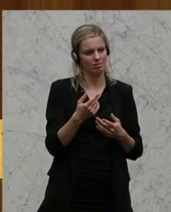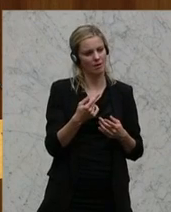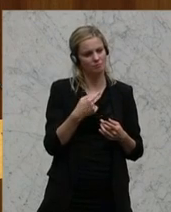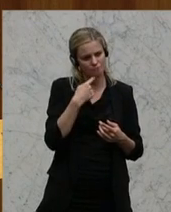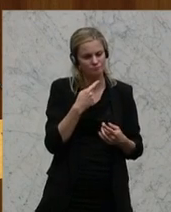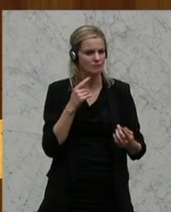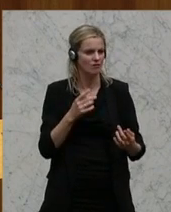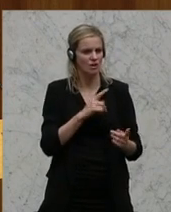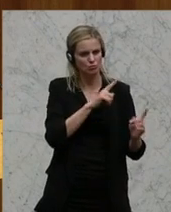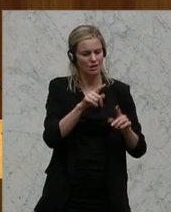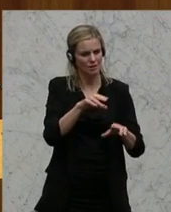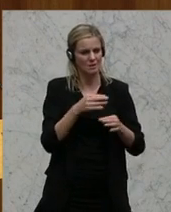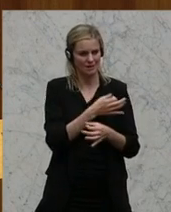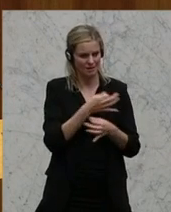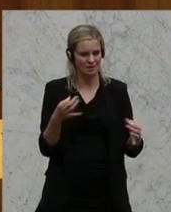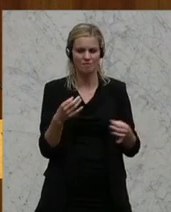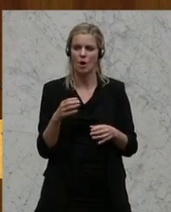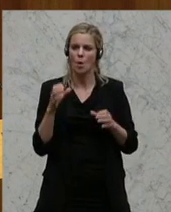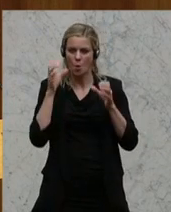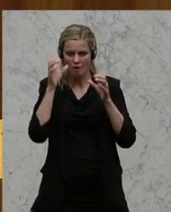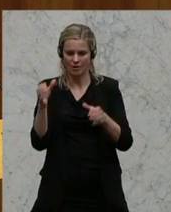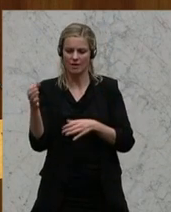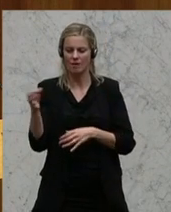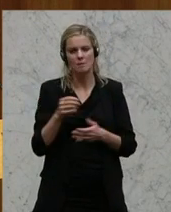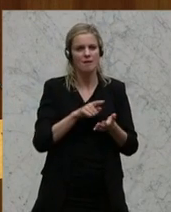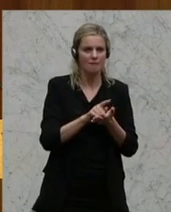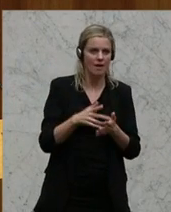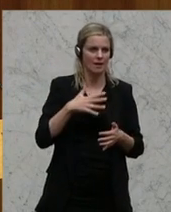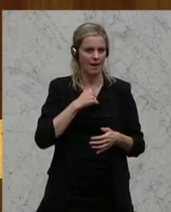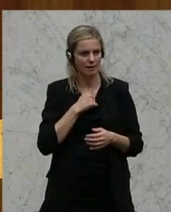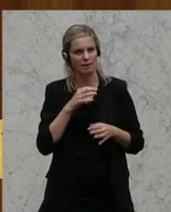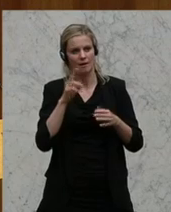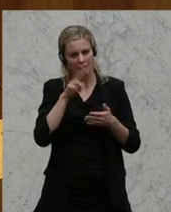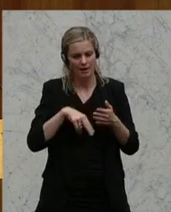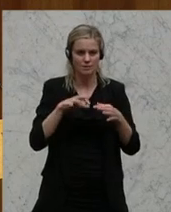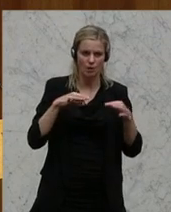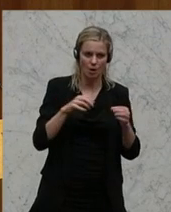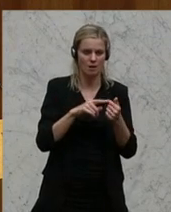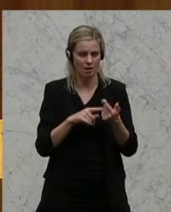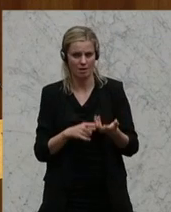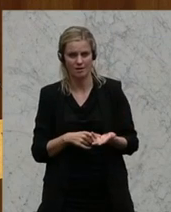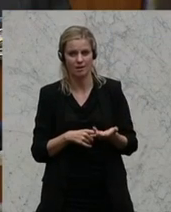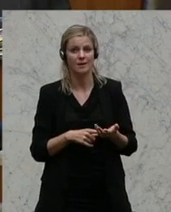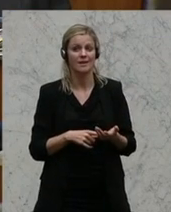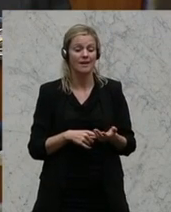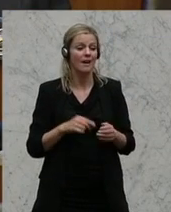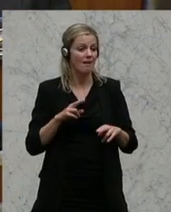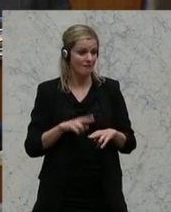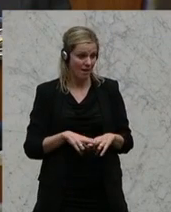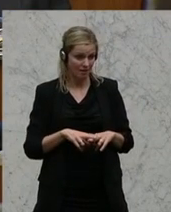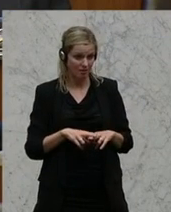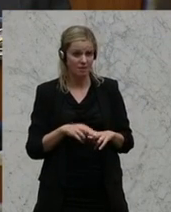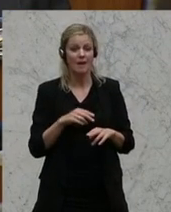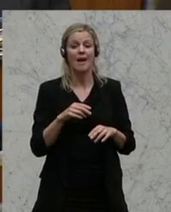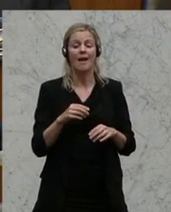was diese Frage, die uns von der ÖVP immer da einherkennt wird, wann gehen wir endlich in die Leseräume? Ja, dann, wenn wenigstens ein paar minimale Verbesserungen